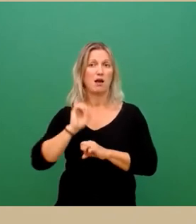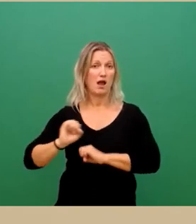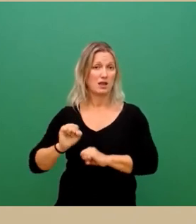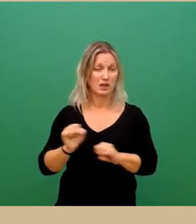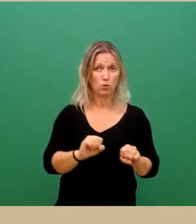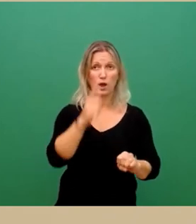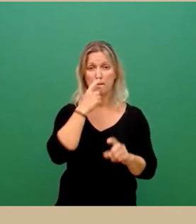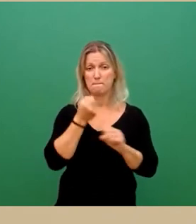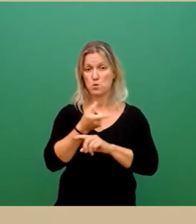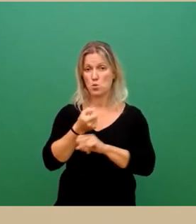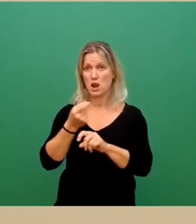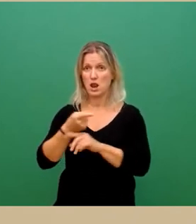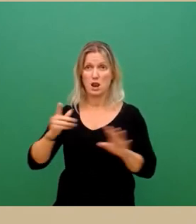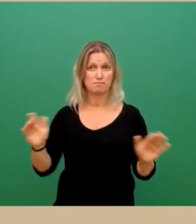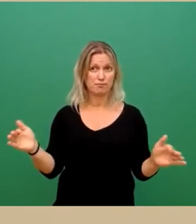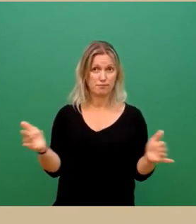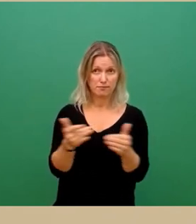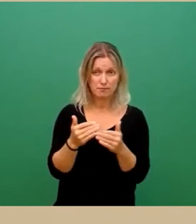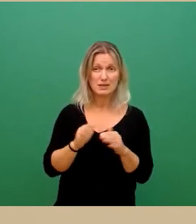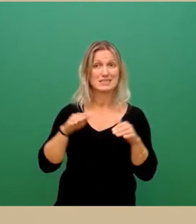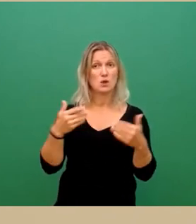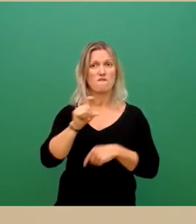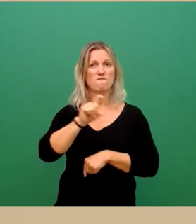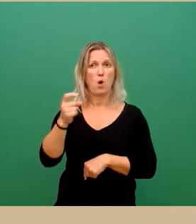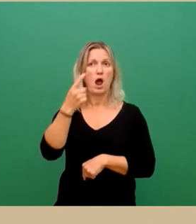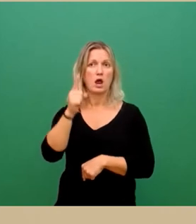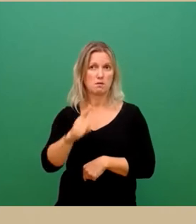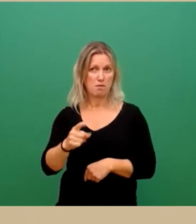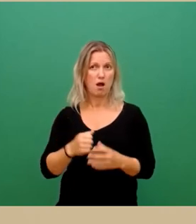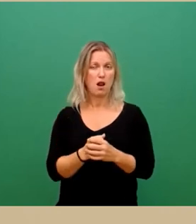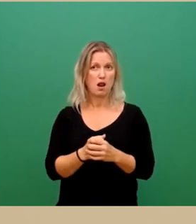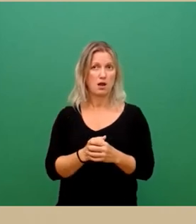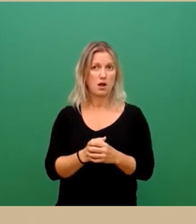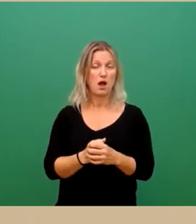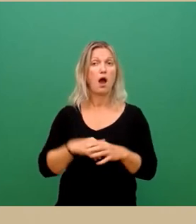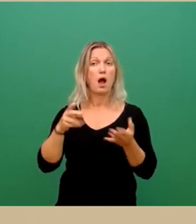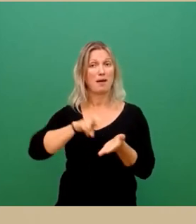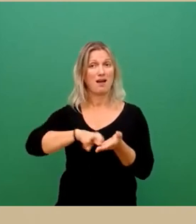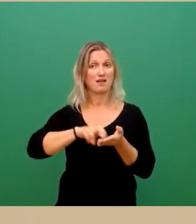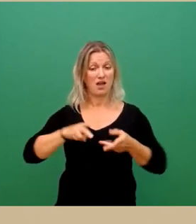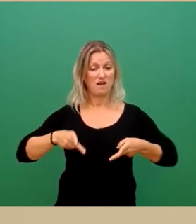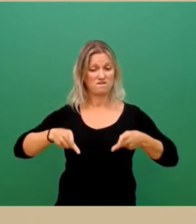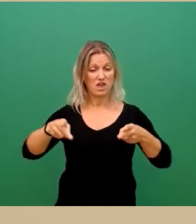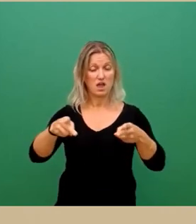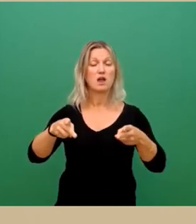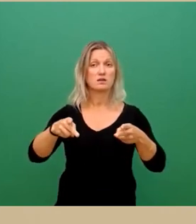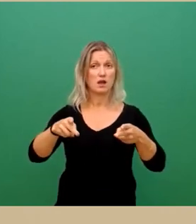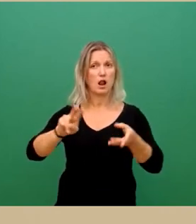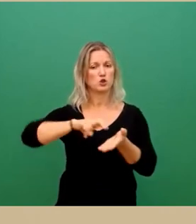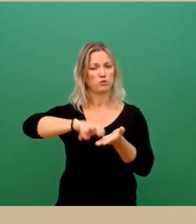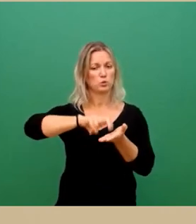sonstigem Unrat erfolgt einmal wöchentlich. Die öffentliche Reinigung der Gehwege der Hauptstraße, also die Fußgängerzone,